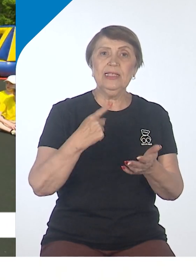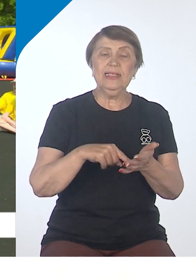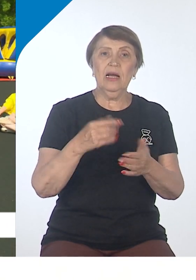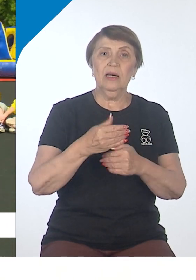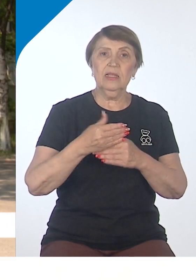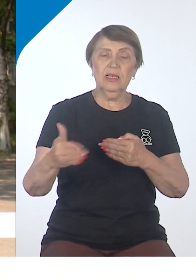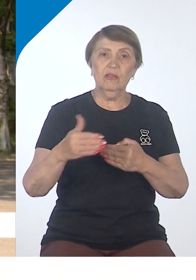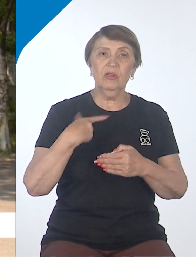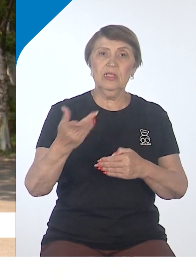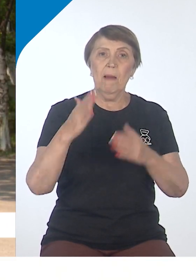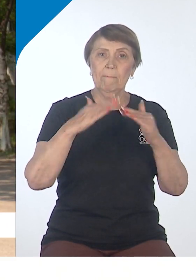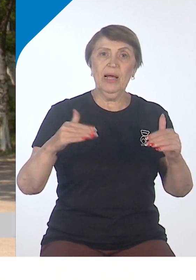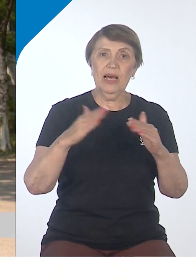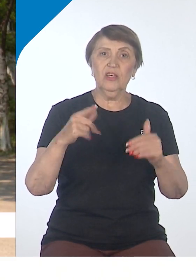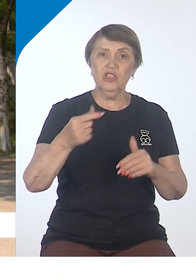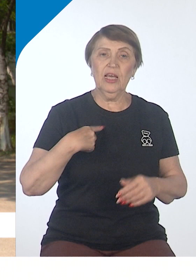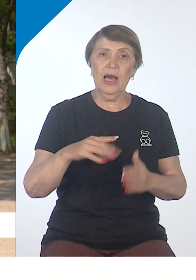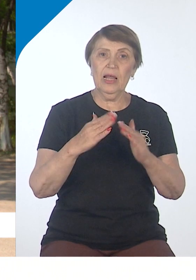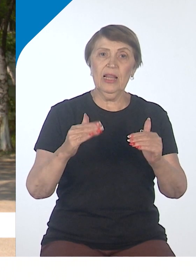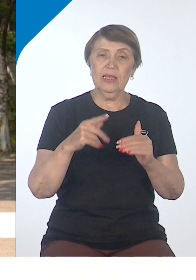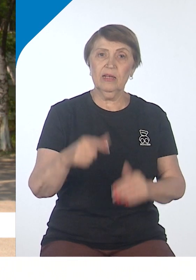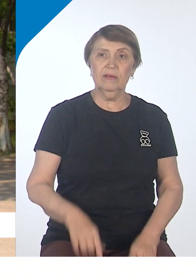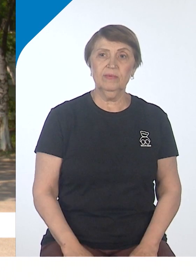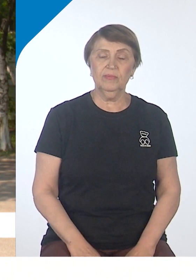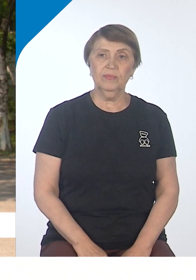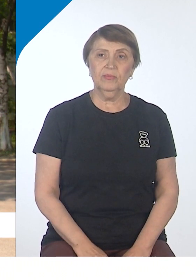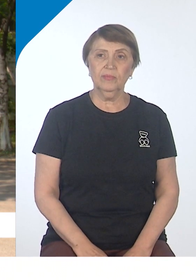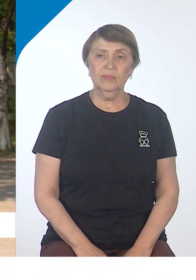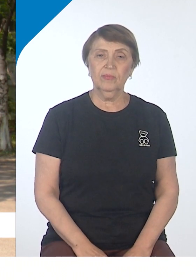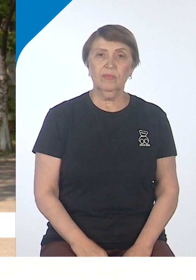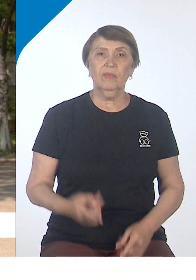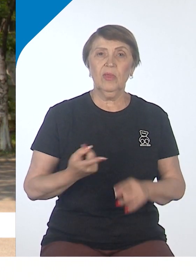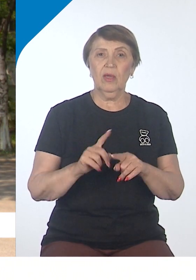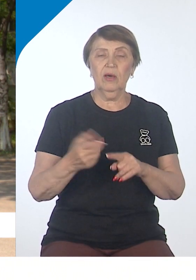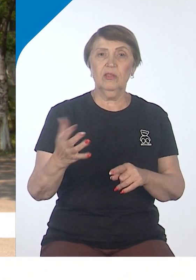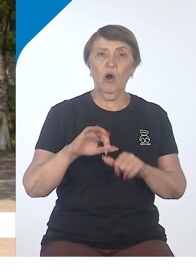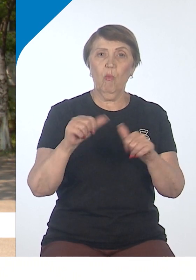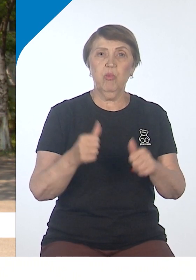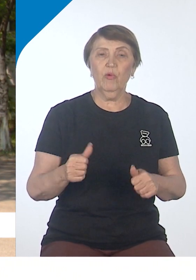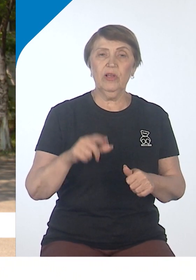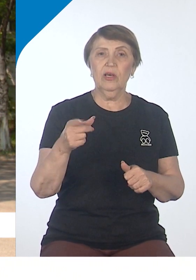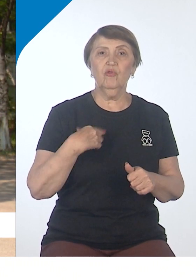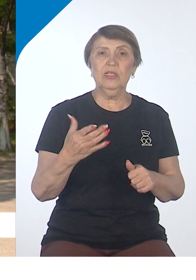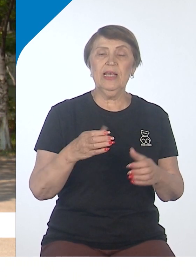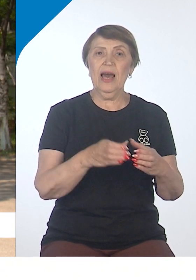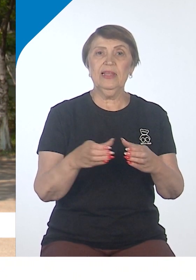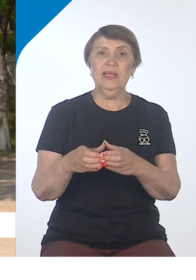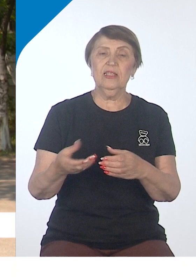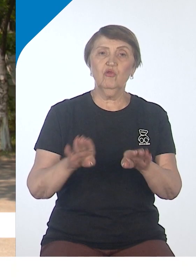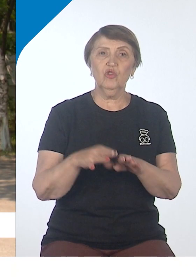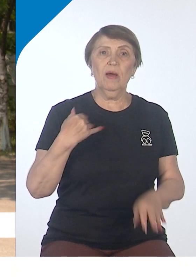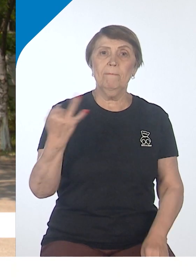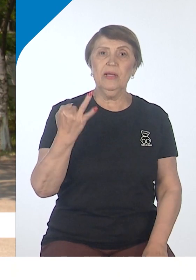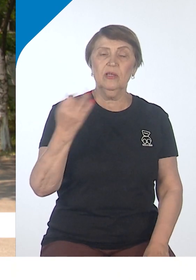палаточный лагерь. Для старшеклассников приемлемая форма и тоже очень востребованная – это профильные отряды. Тоже по интересам,